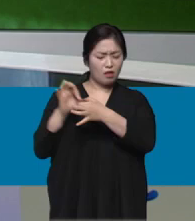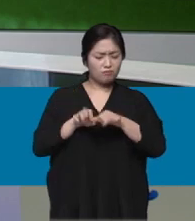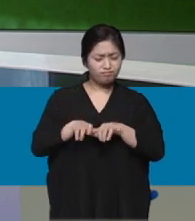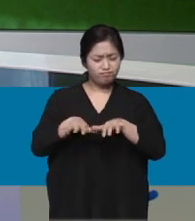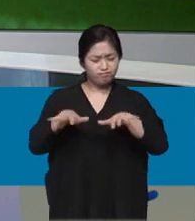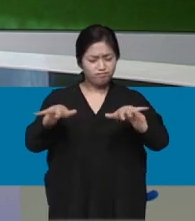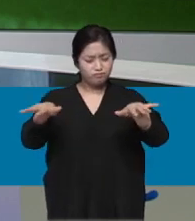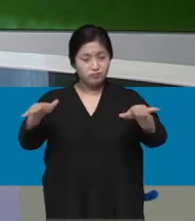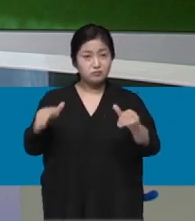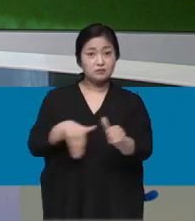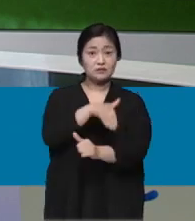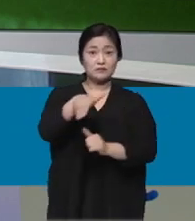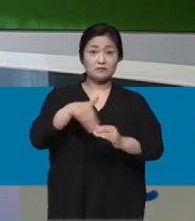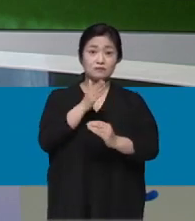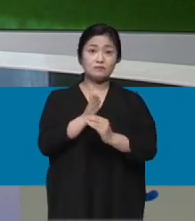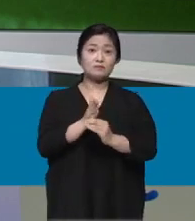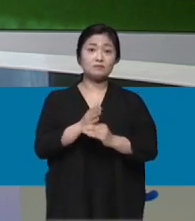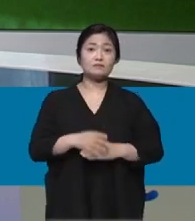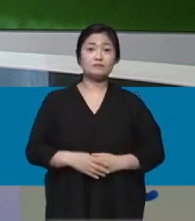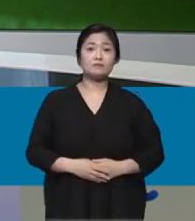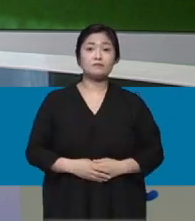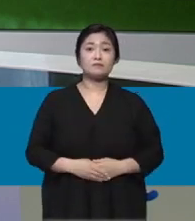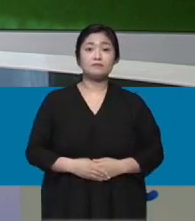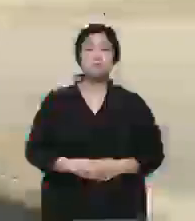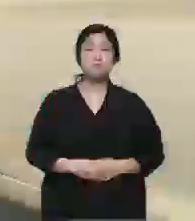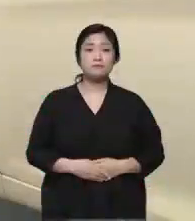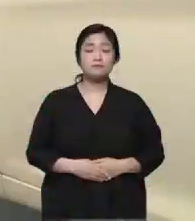확산하고 있습니다. 보도에 이준호 기자입니다.